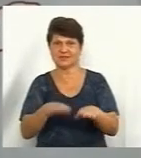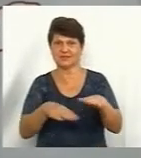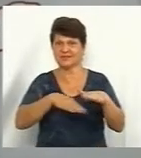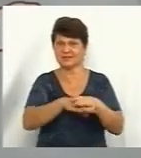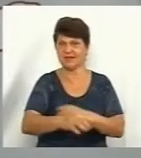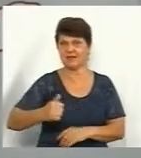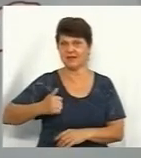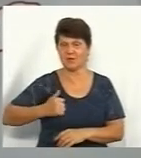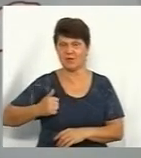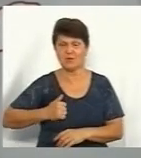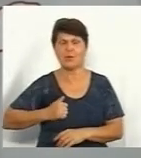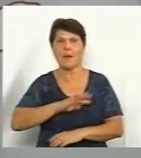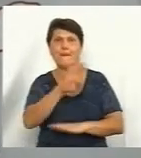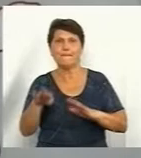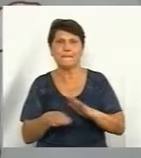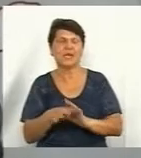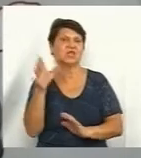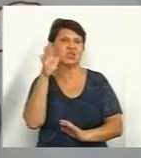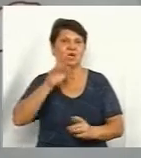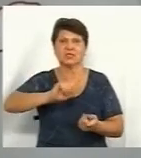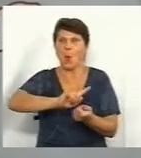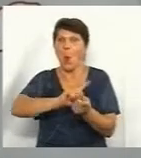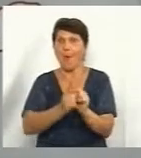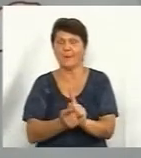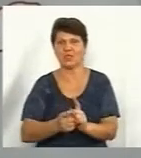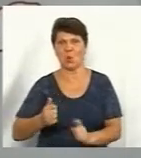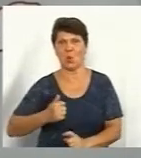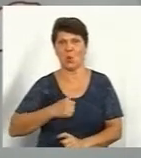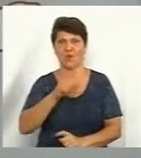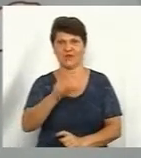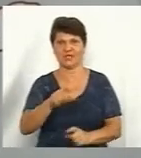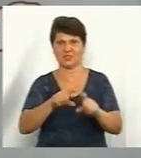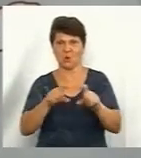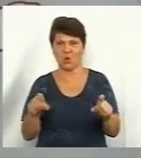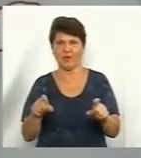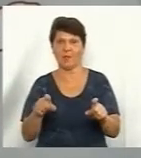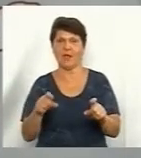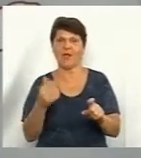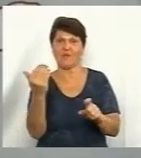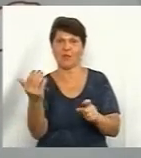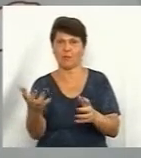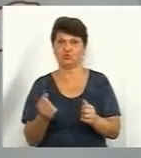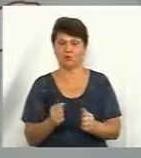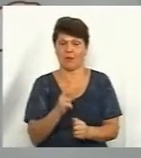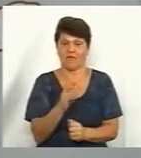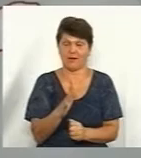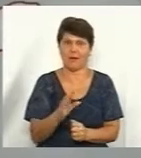обміну з військовими. Вони отримали квартири, а міська рада – землю. Наступна інфографіка. Департамент